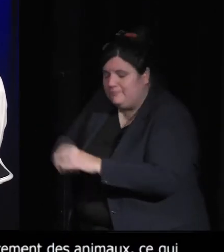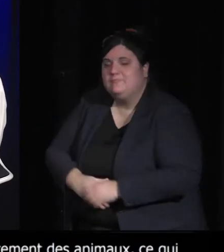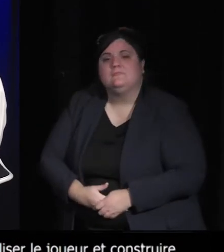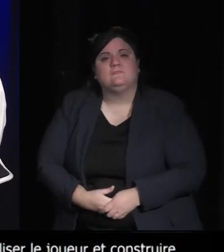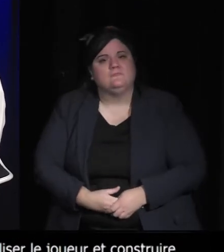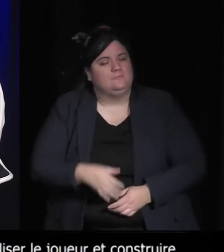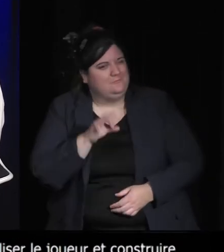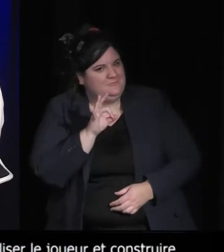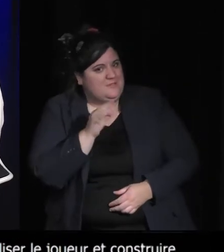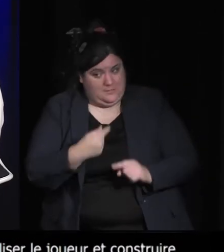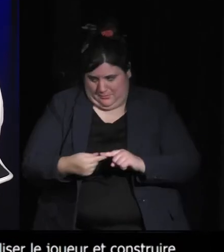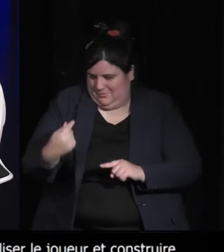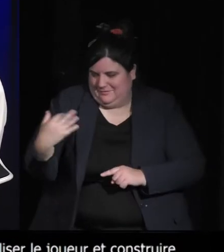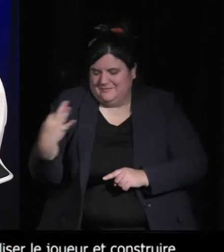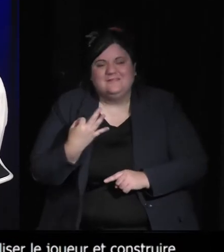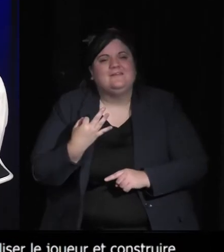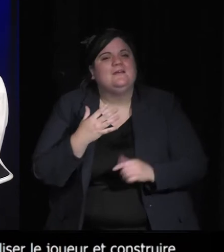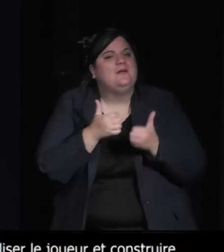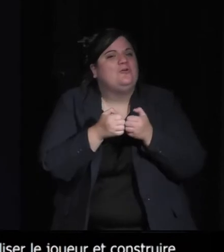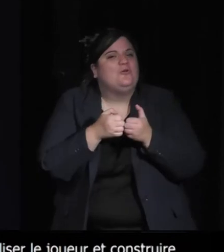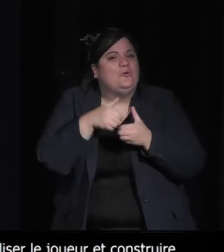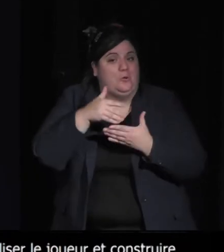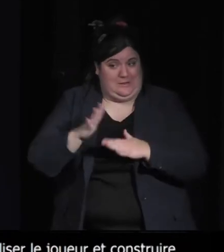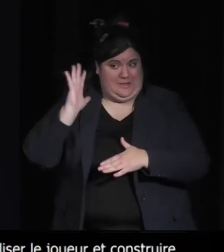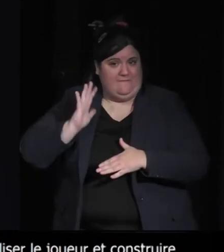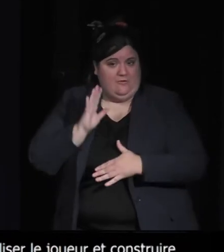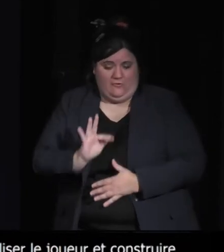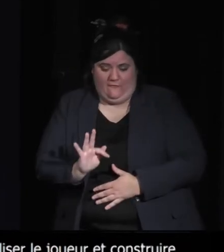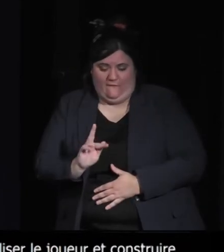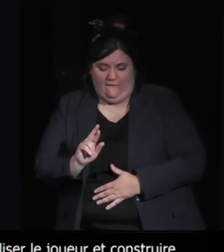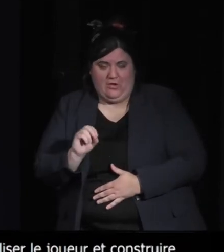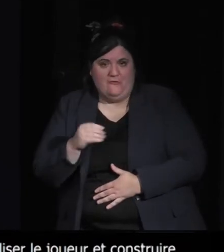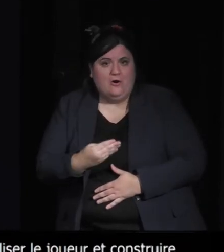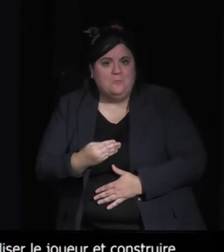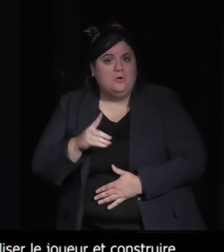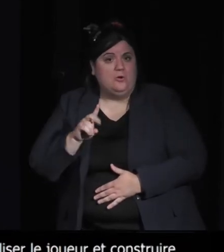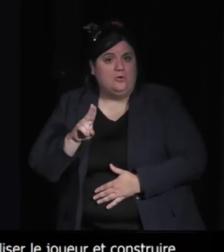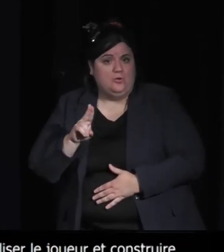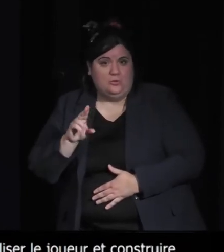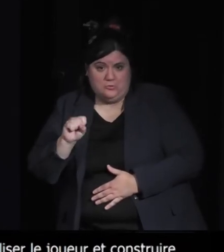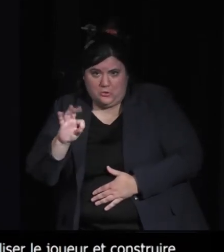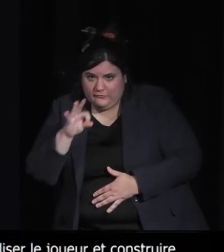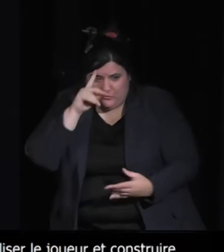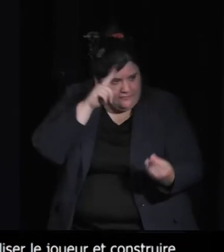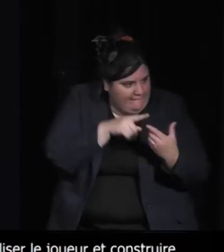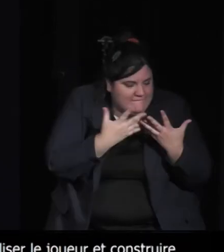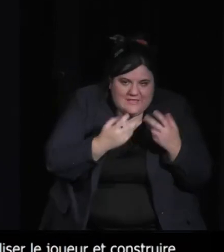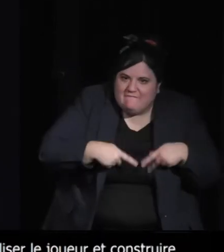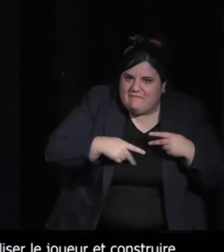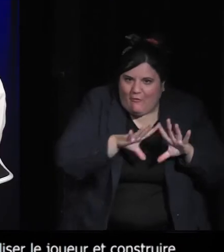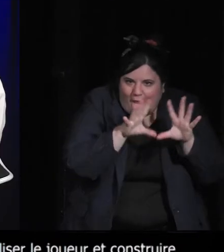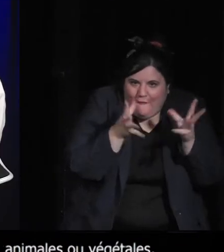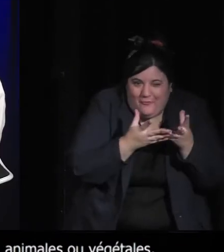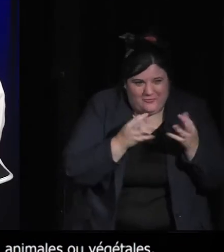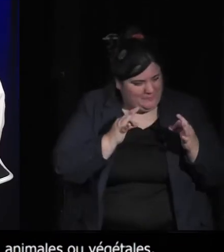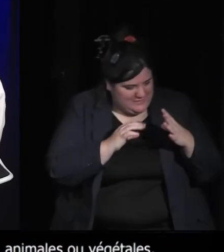ce que tu as dit tout à l'heure. C'était dans FromDust, c'était aussi cette volonté qu'on sent presque au niveau géologique dans FromDust.